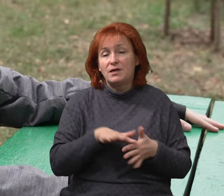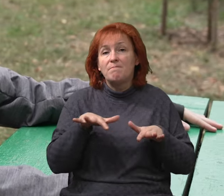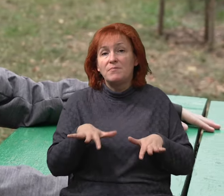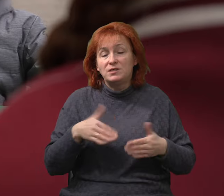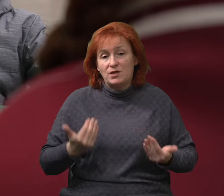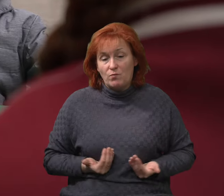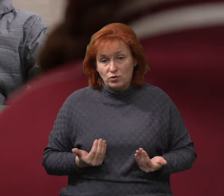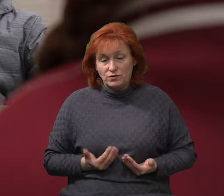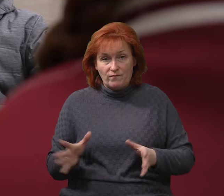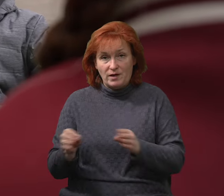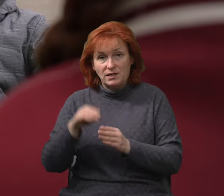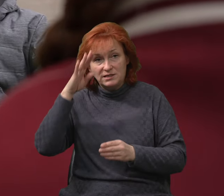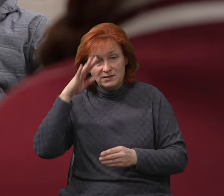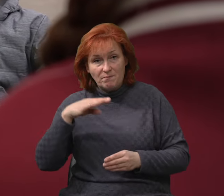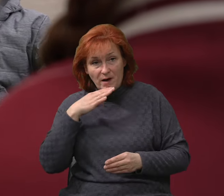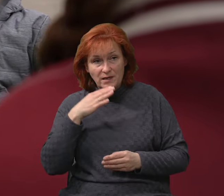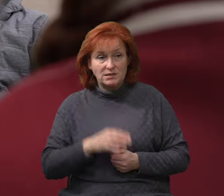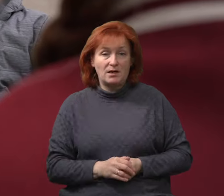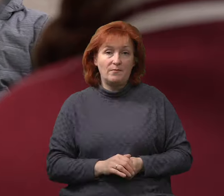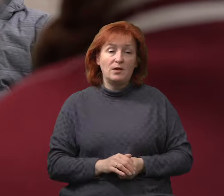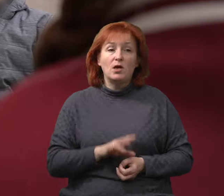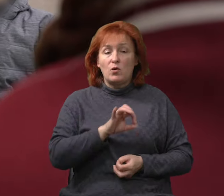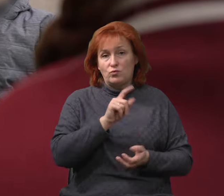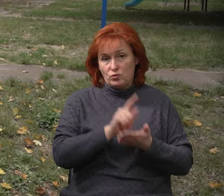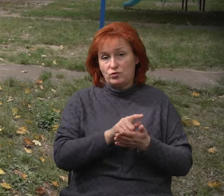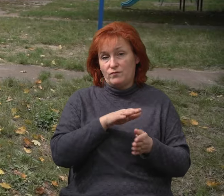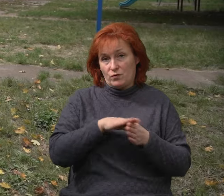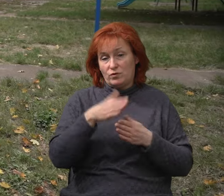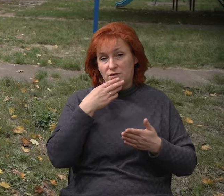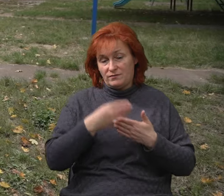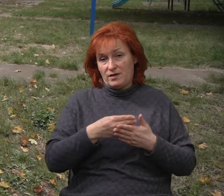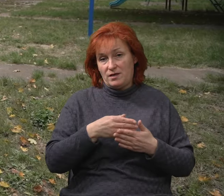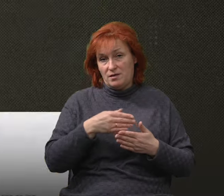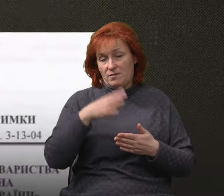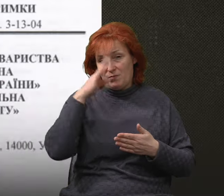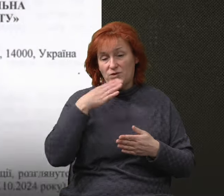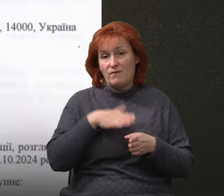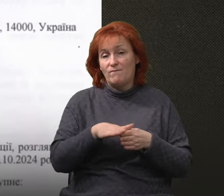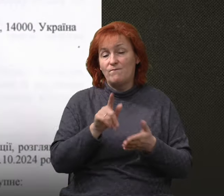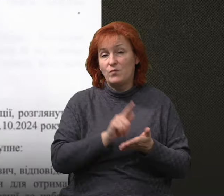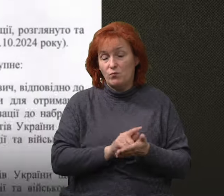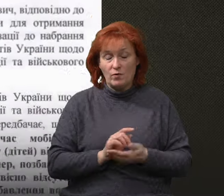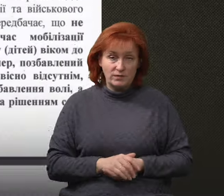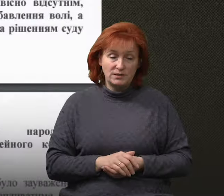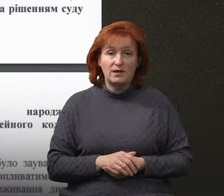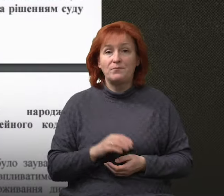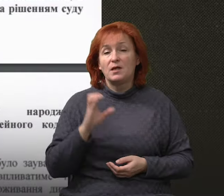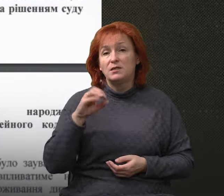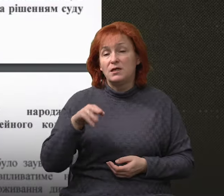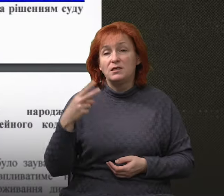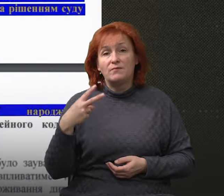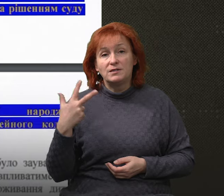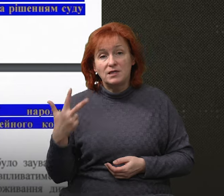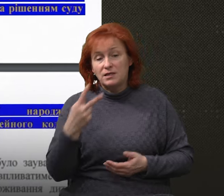батьком, що не позбавляє та не звільняє мати від виконання своїх батьківських обов'язків. В частині першій статті 23